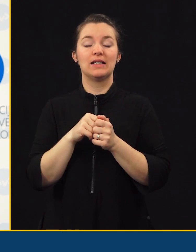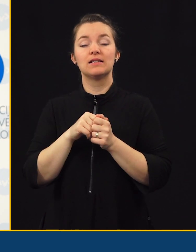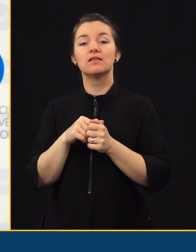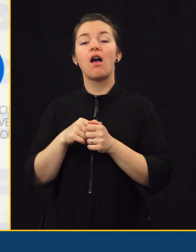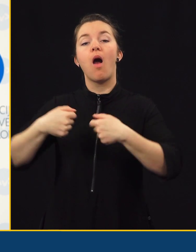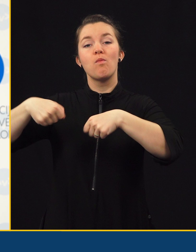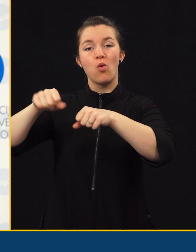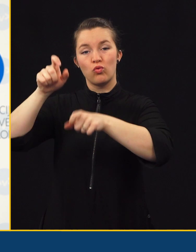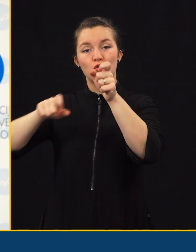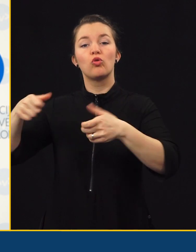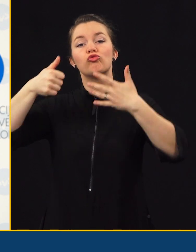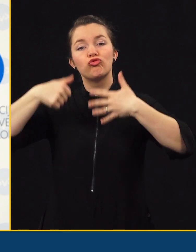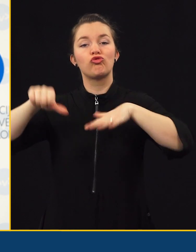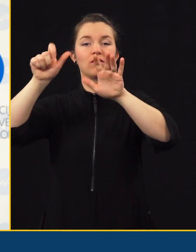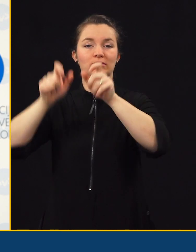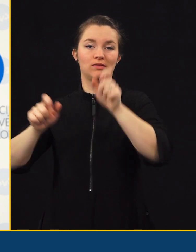motornih koles 16.